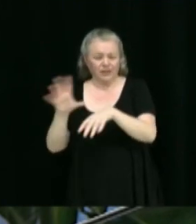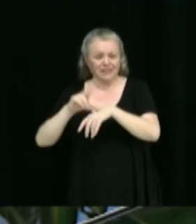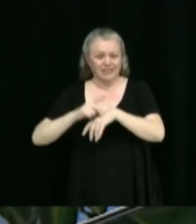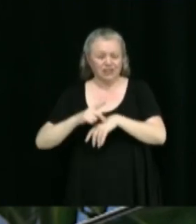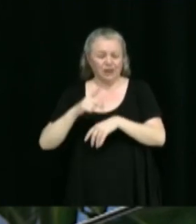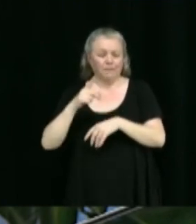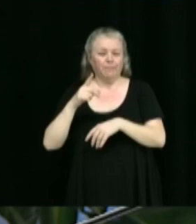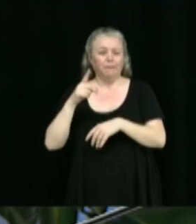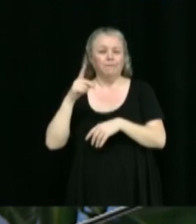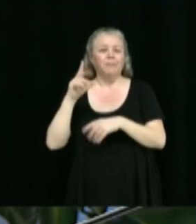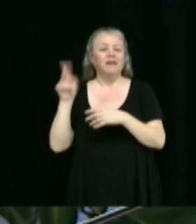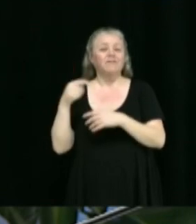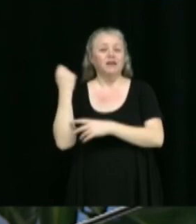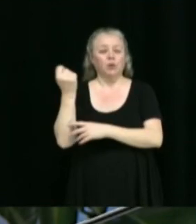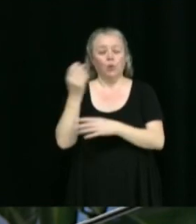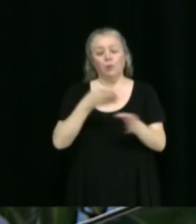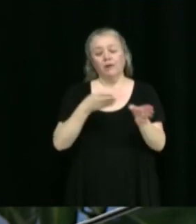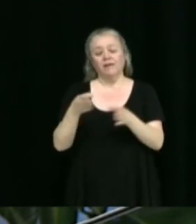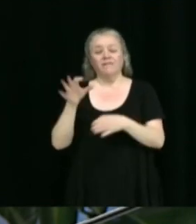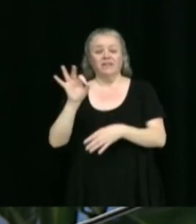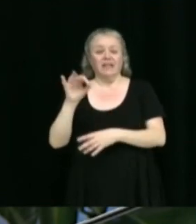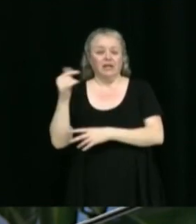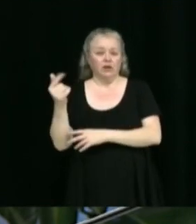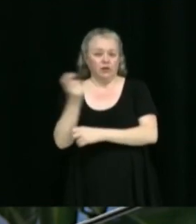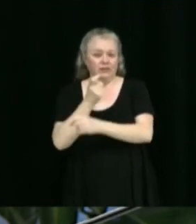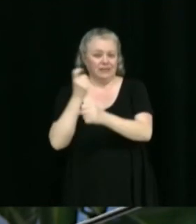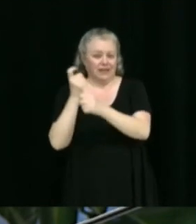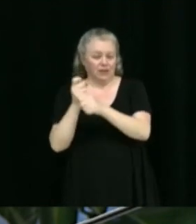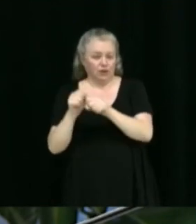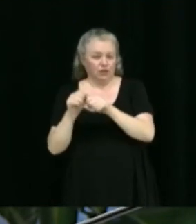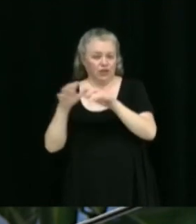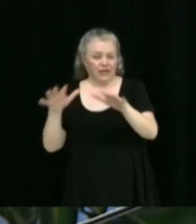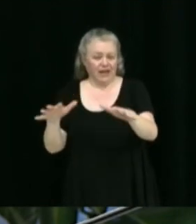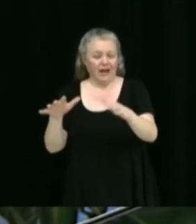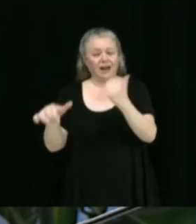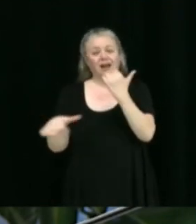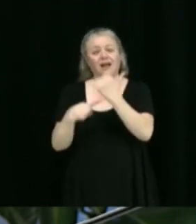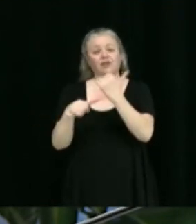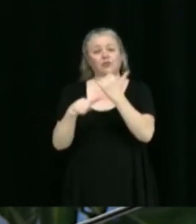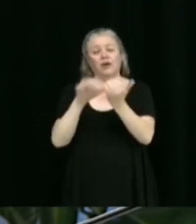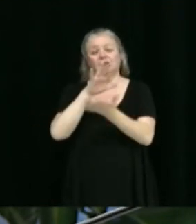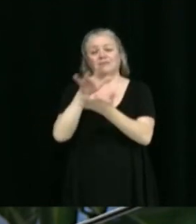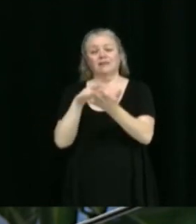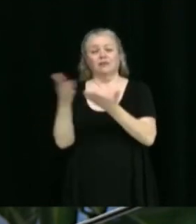Frédéric Gagnon, directeur général adjoint au centre de service scolaire des Bois-Francs.